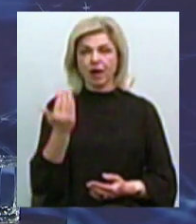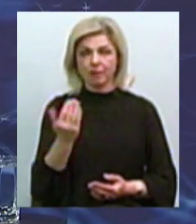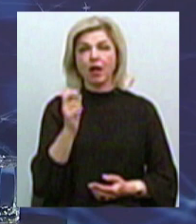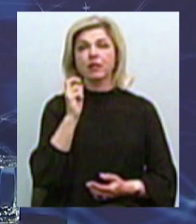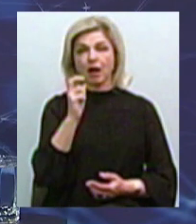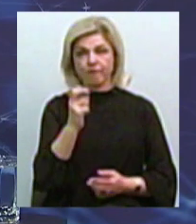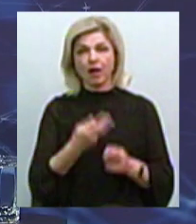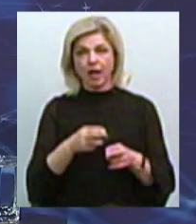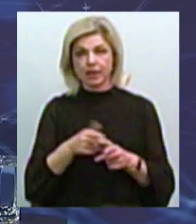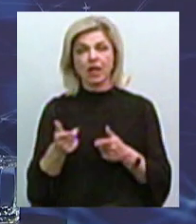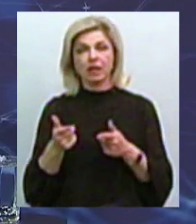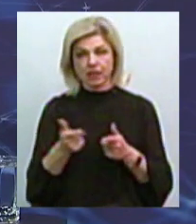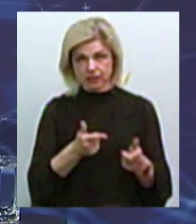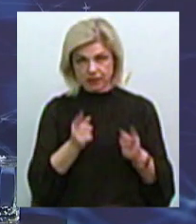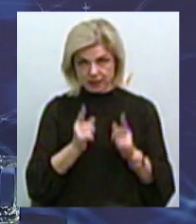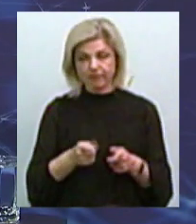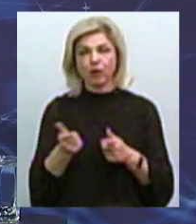дійсно готовий к роботі.